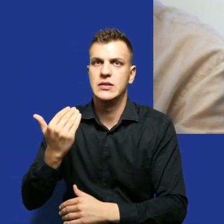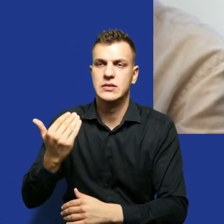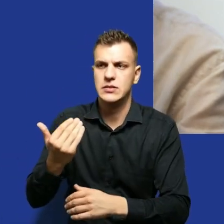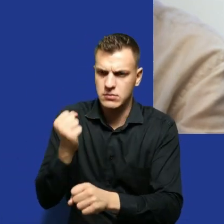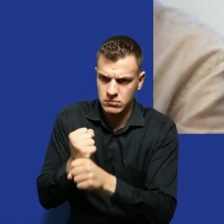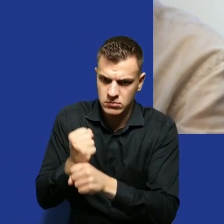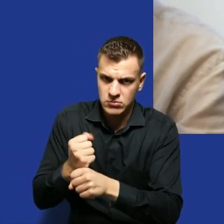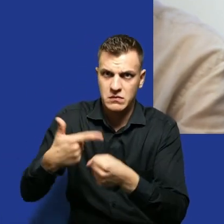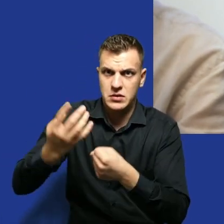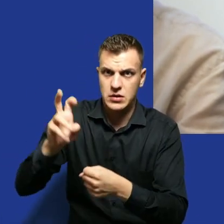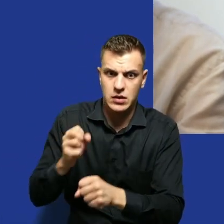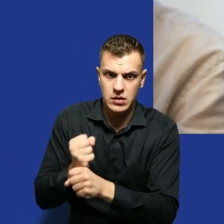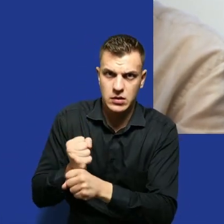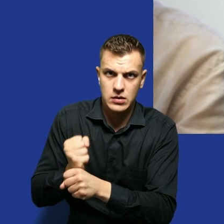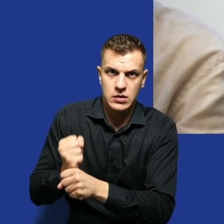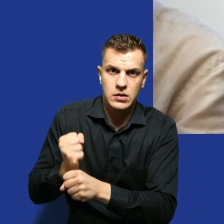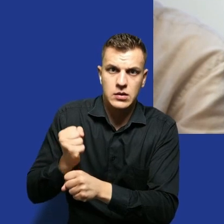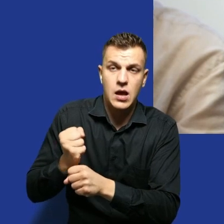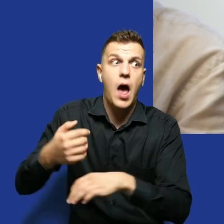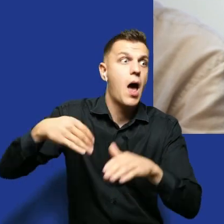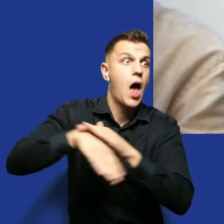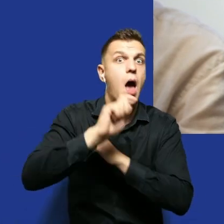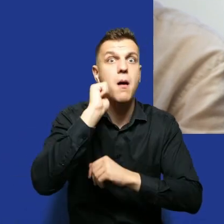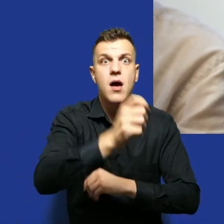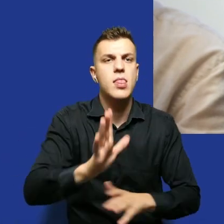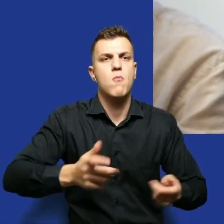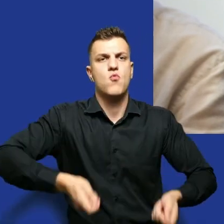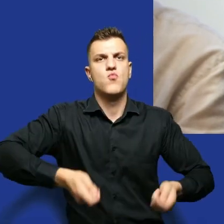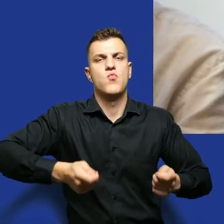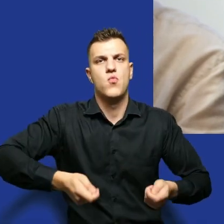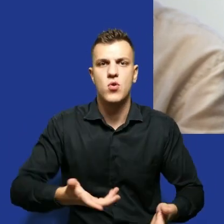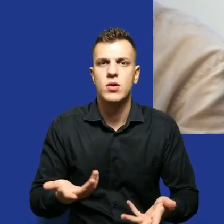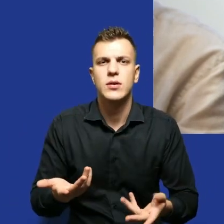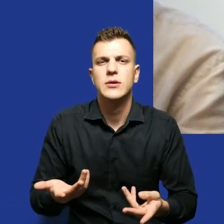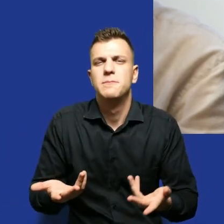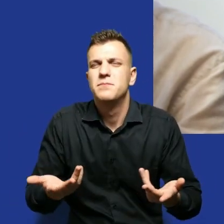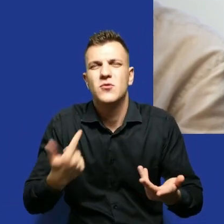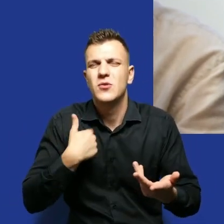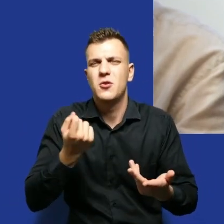nich nie wychodząc. Jak musimy gdzieś pojechać, to najlepiej bryczką. wiem. Znaczy, jakby ja,